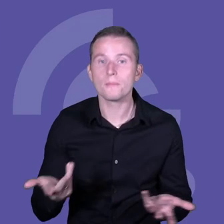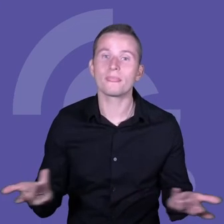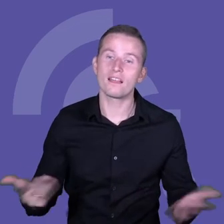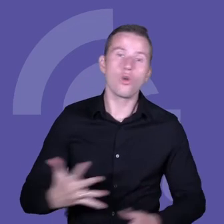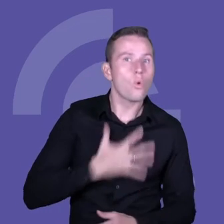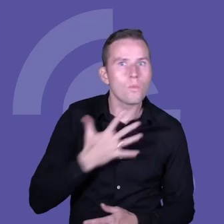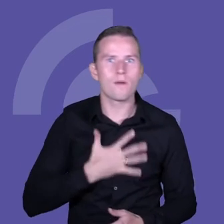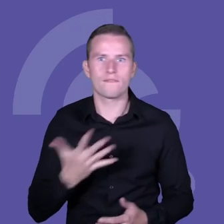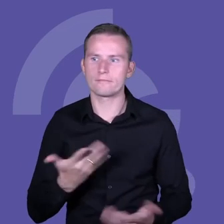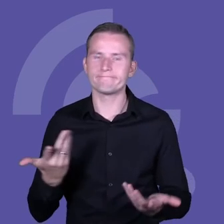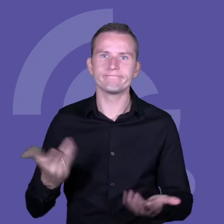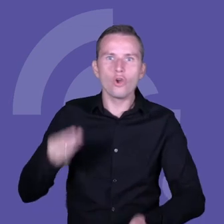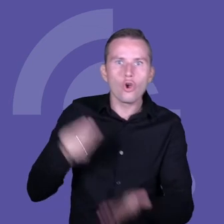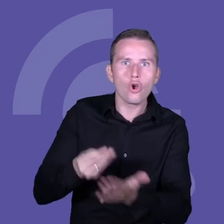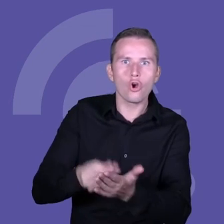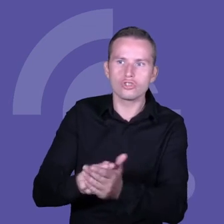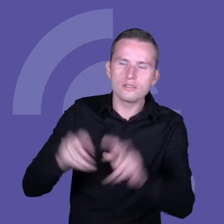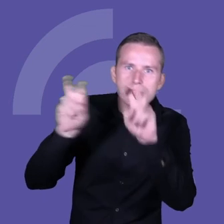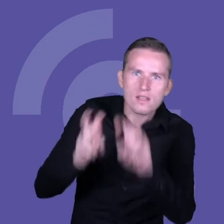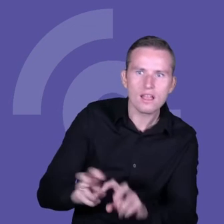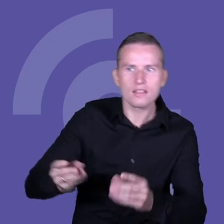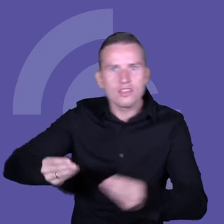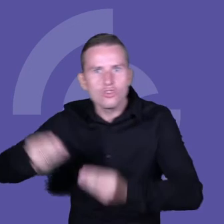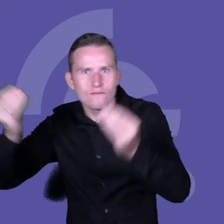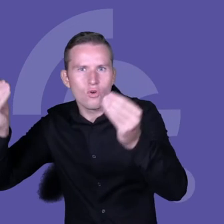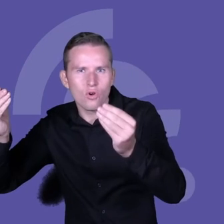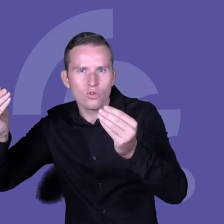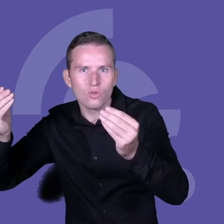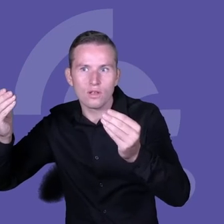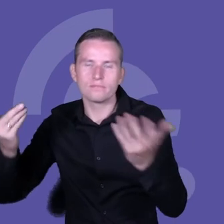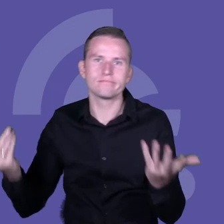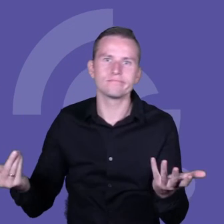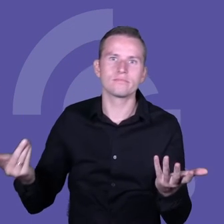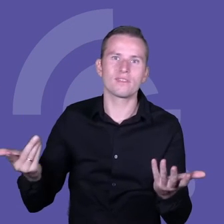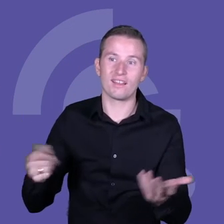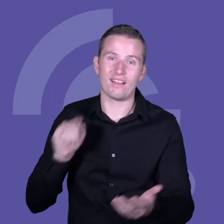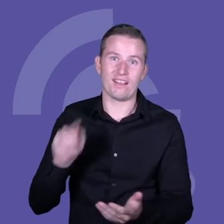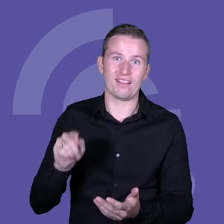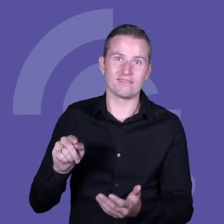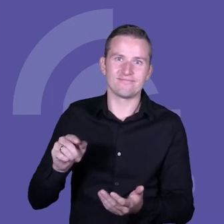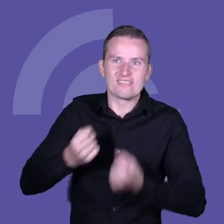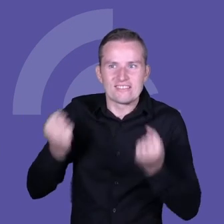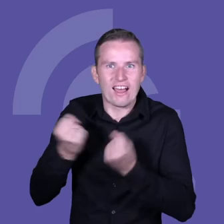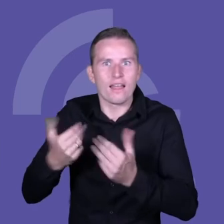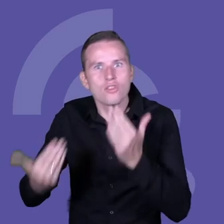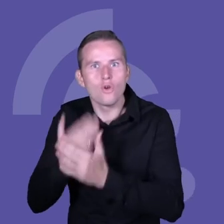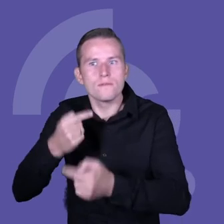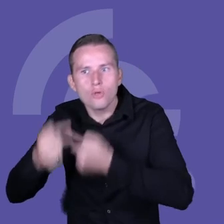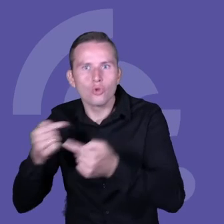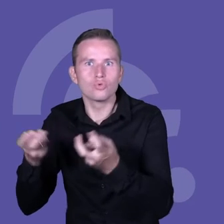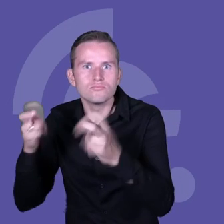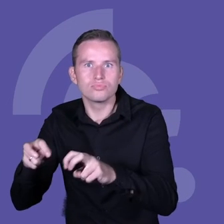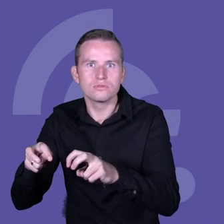prowadzenia tak zwanych prac badawczo-rozwojowych, czyli dochodzenia do tego nowego produktu, opracowywania go,